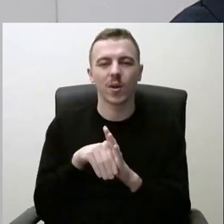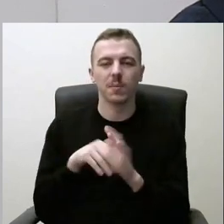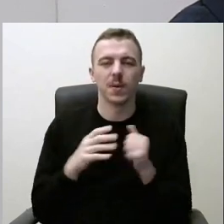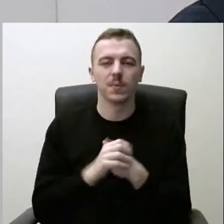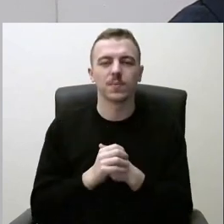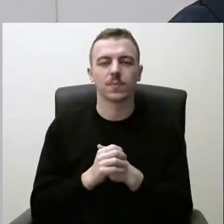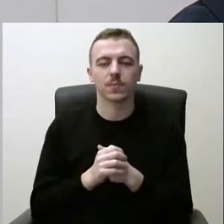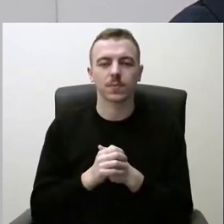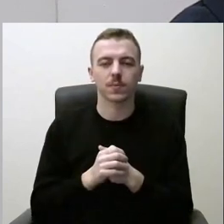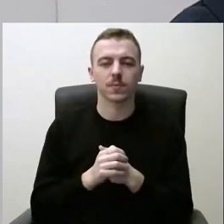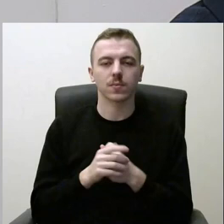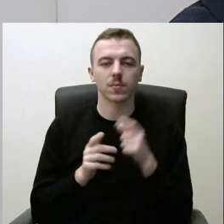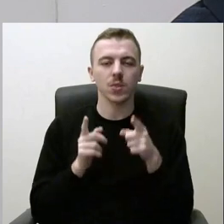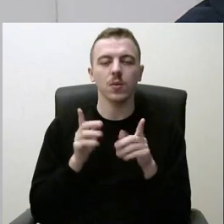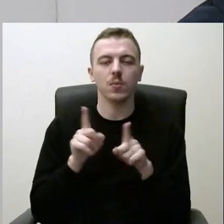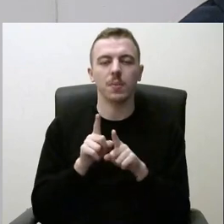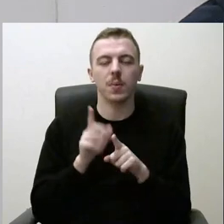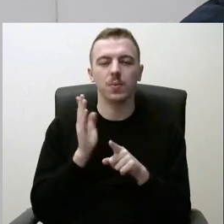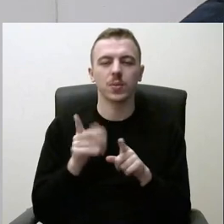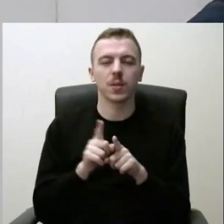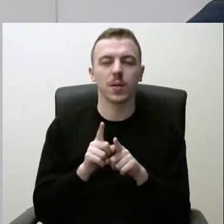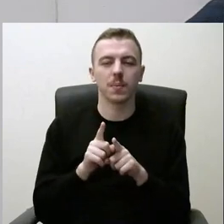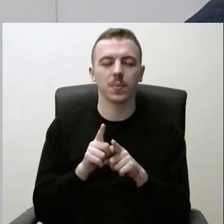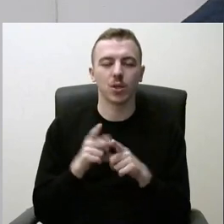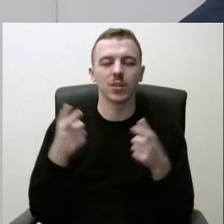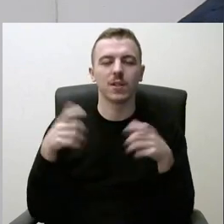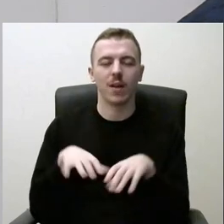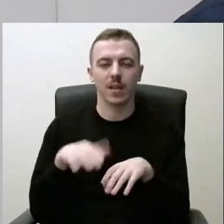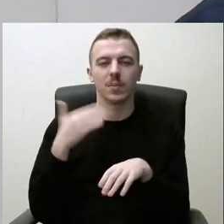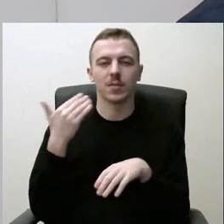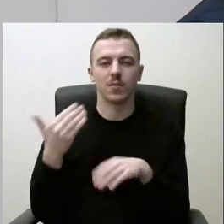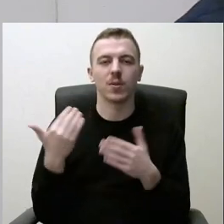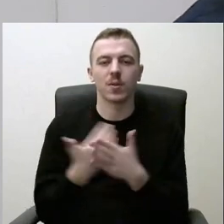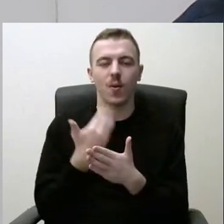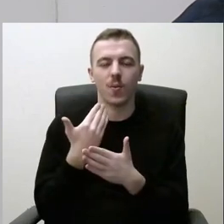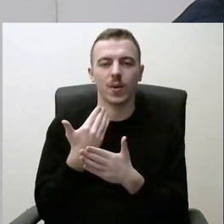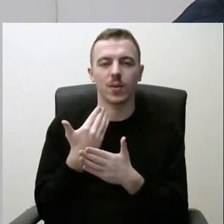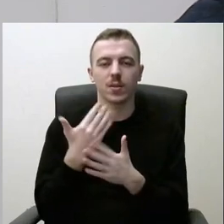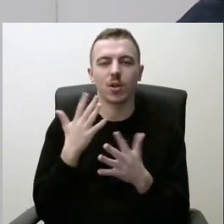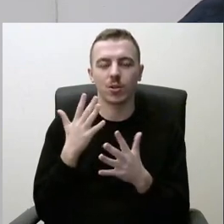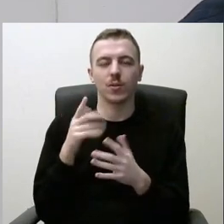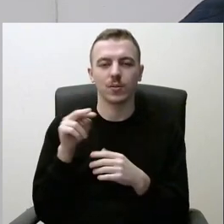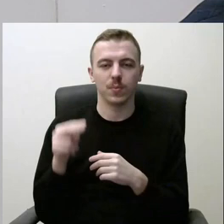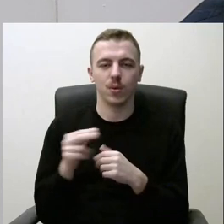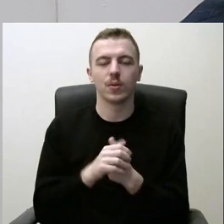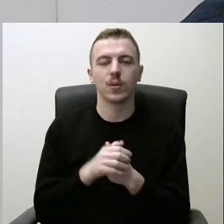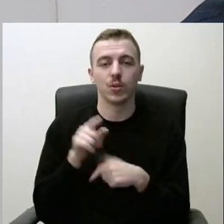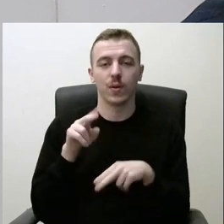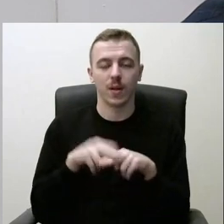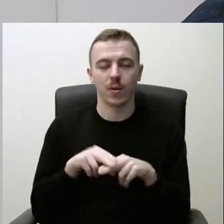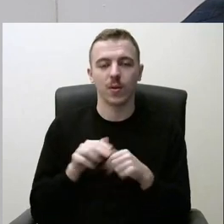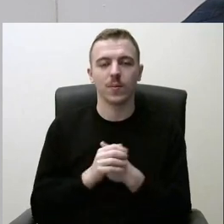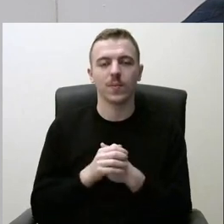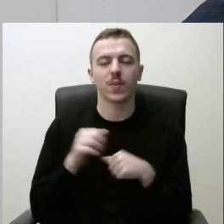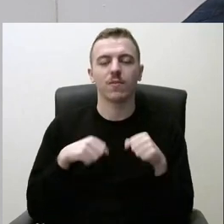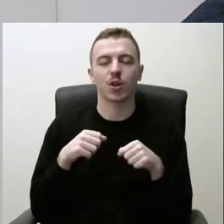Tai čia irgi bus toksais, iš savi valdybės turės būti naujas toksai gal aspektas šitoje vietoje. Dviračių